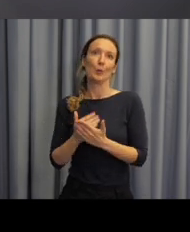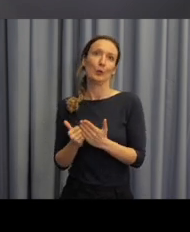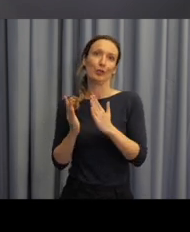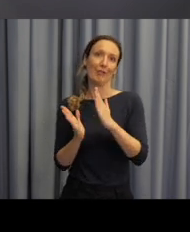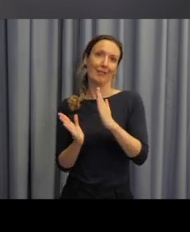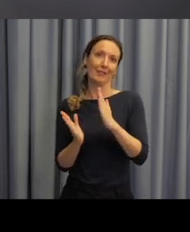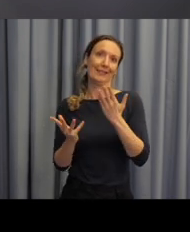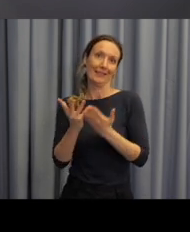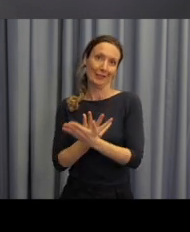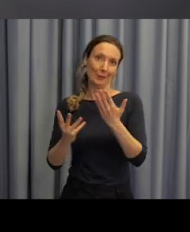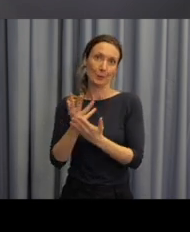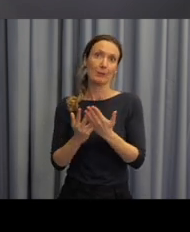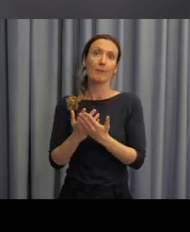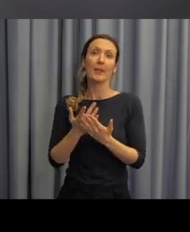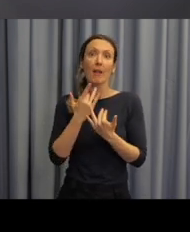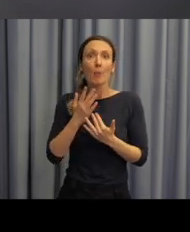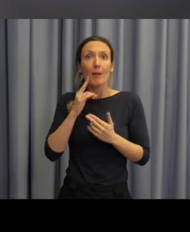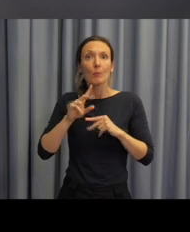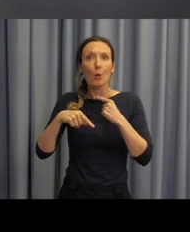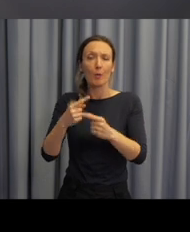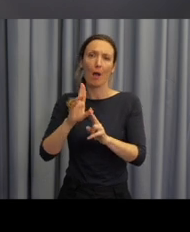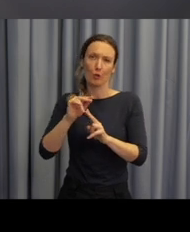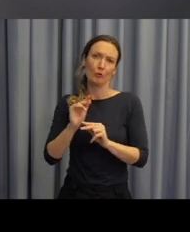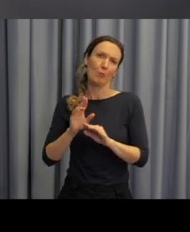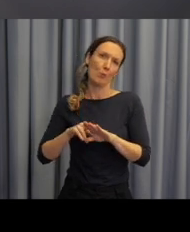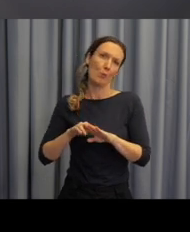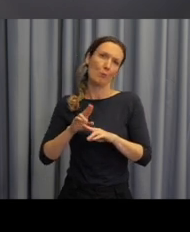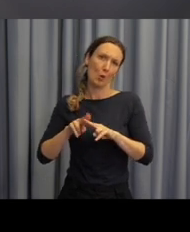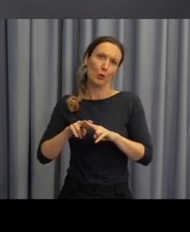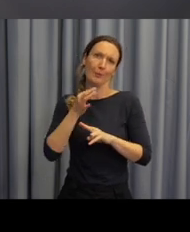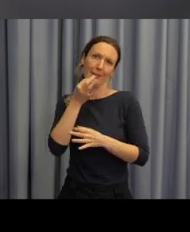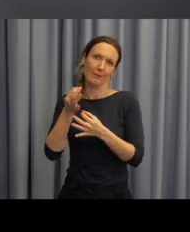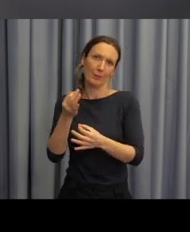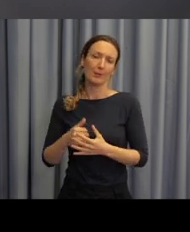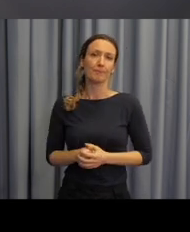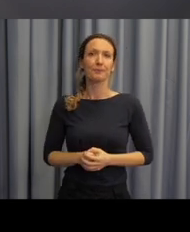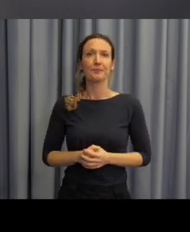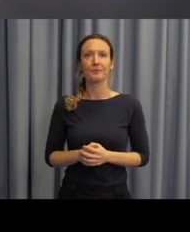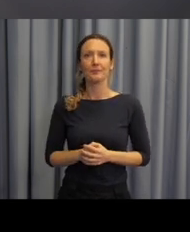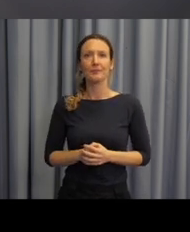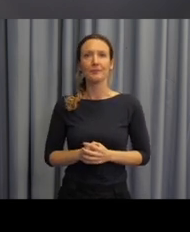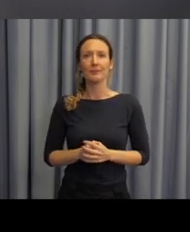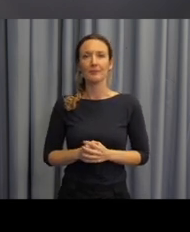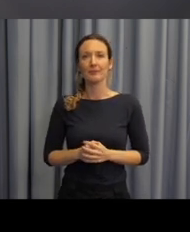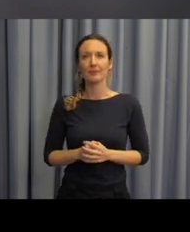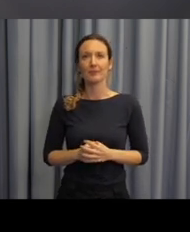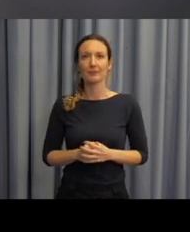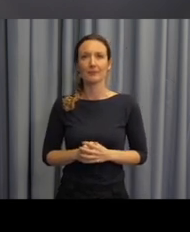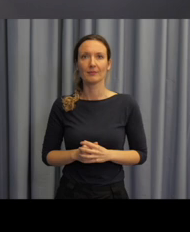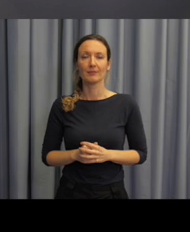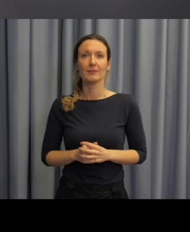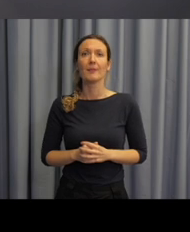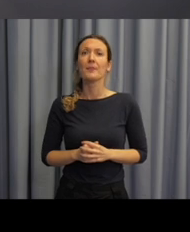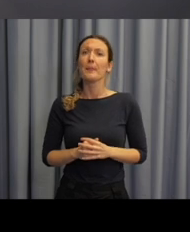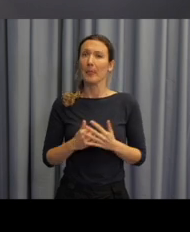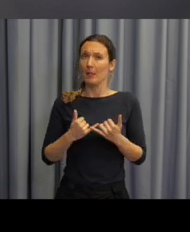před touto diskuzí. Tak, ještě bych si dovolila několik stručných informací, které jsou důležité pro to, aby náš